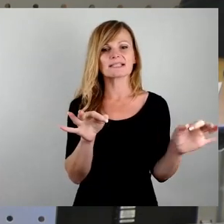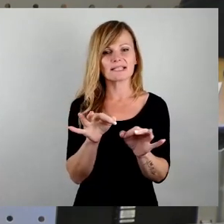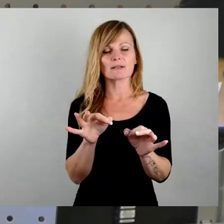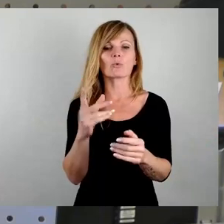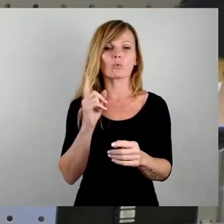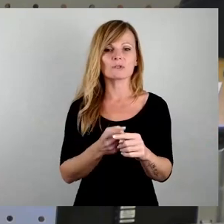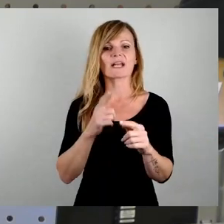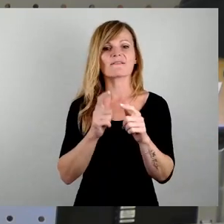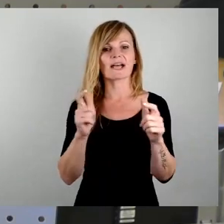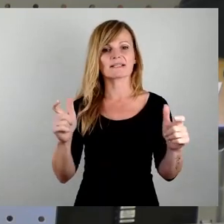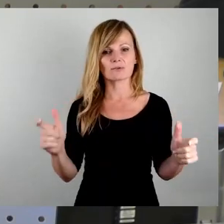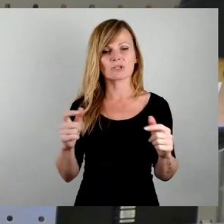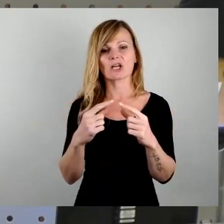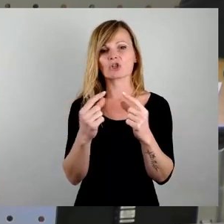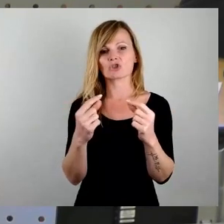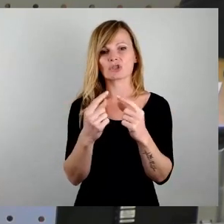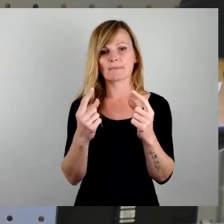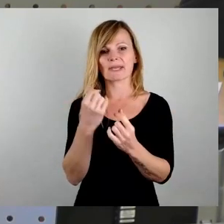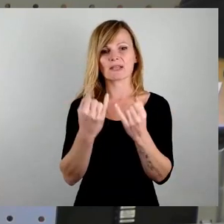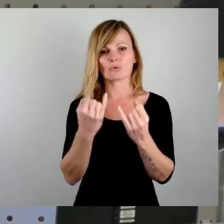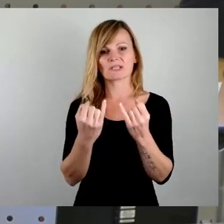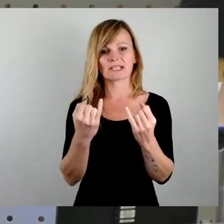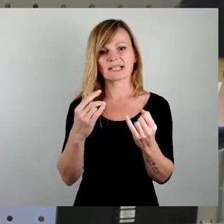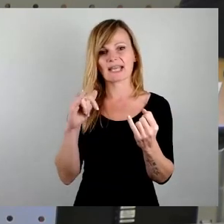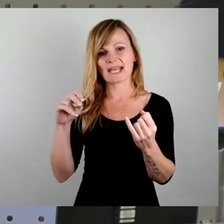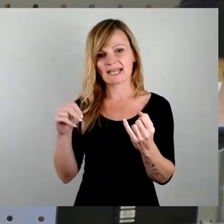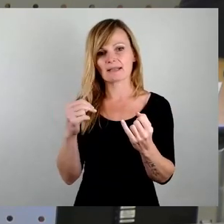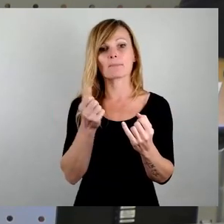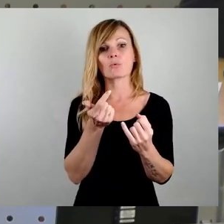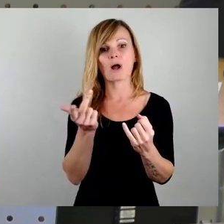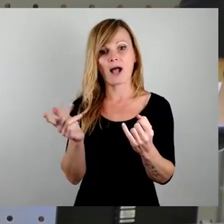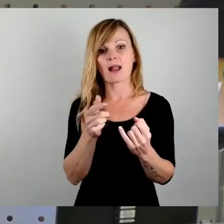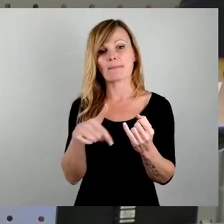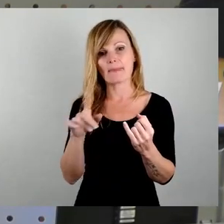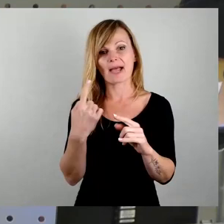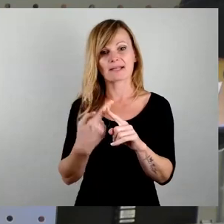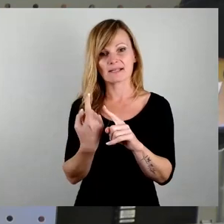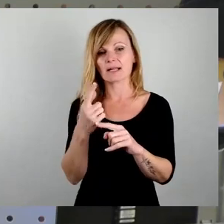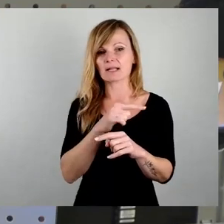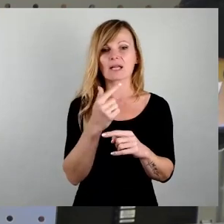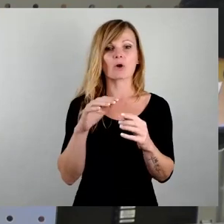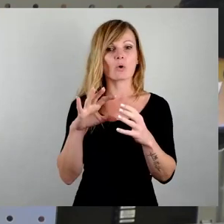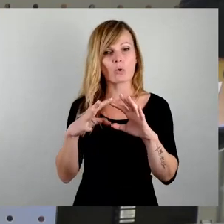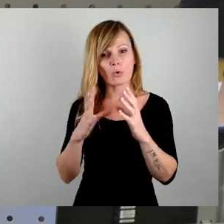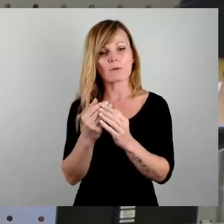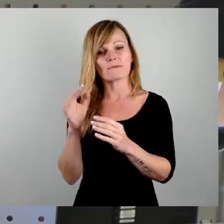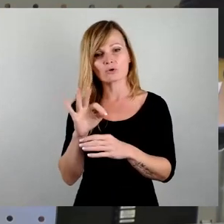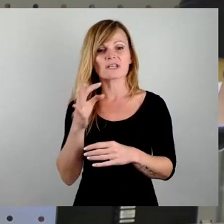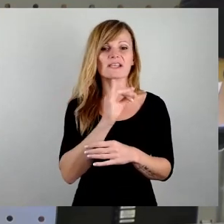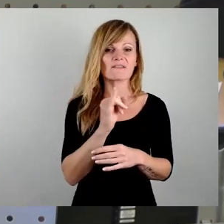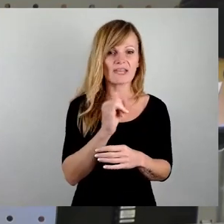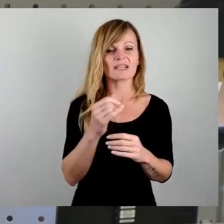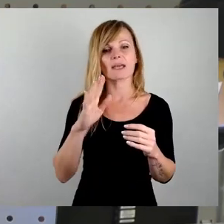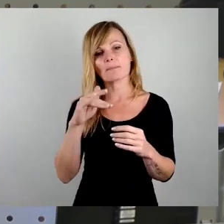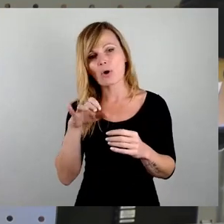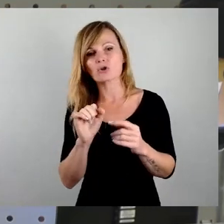Chip-Industrien, plural. Das ist nicht nur TSMC, Global Foundries, Infineon, Bosch und wer auch immer noch